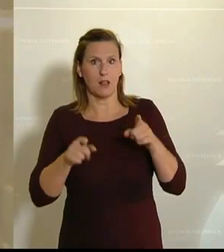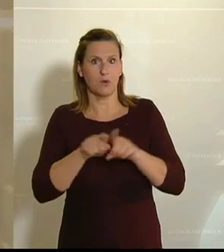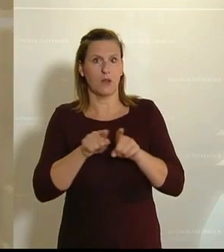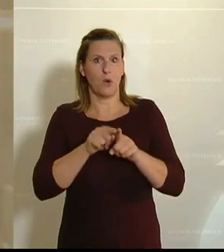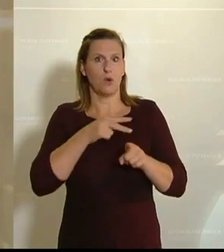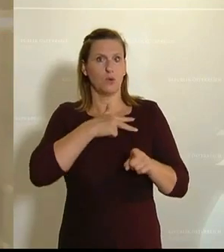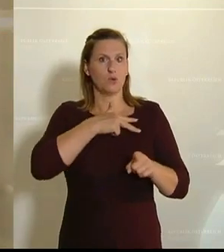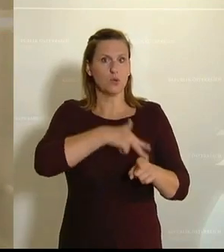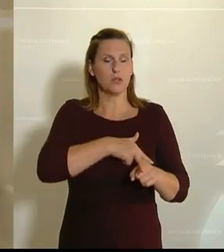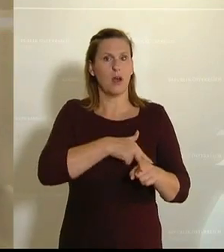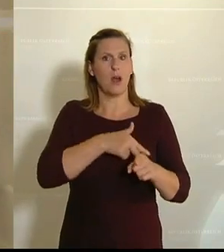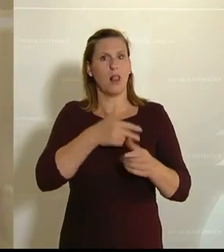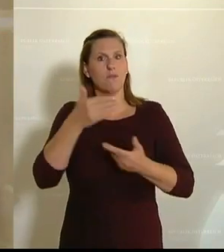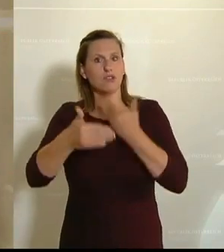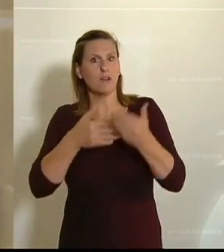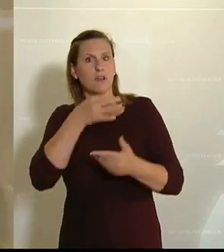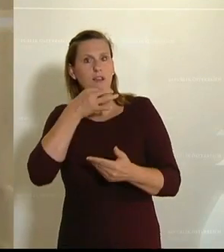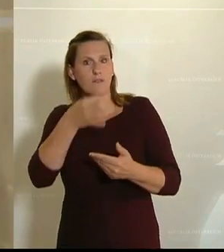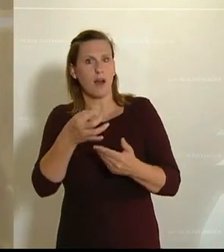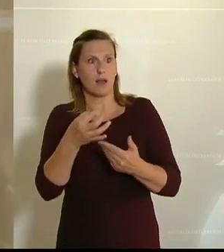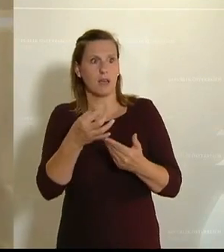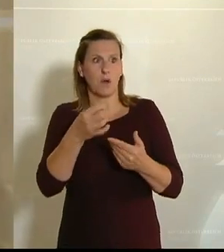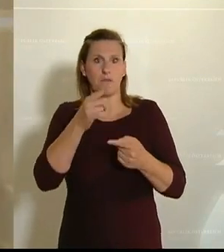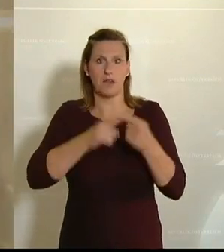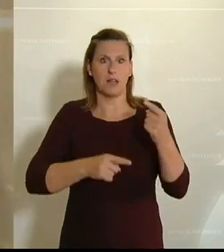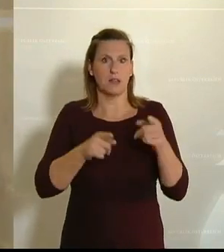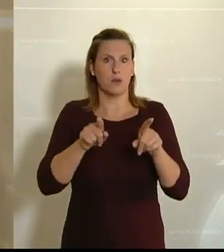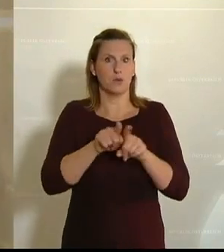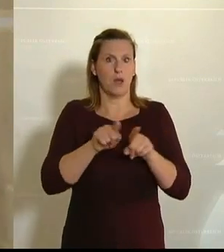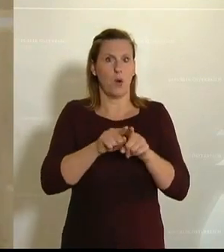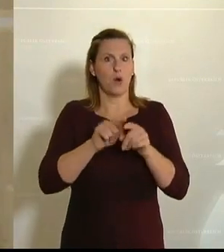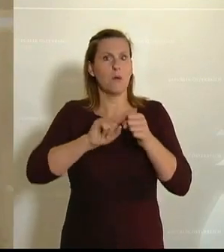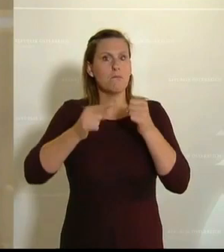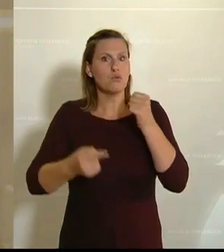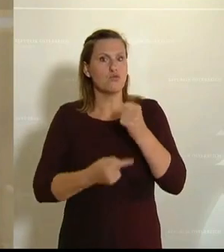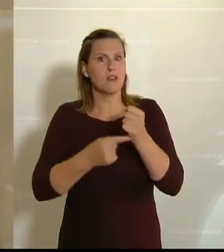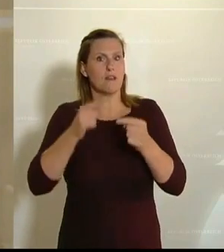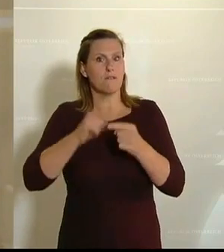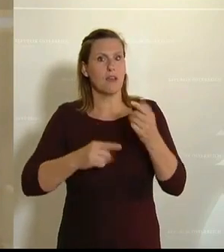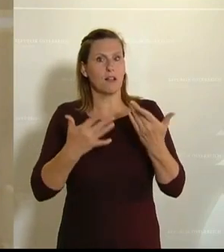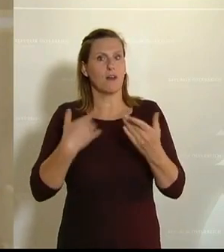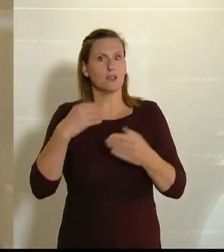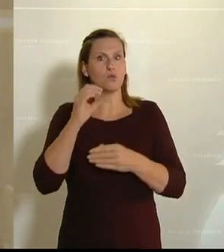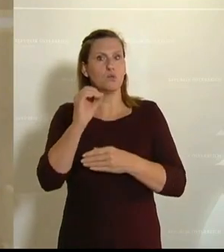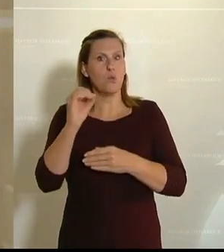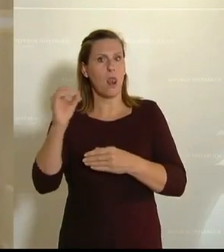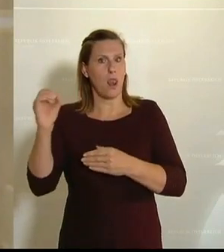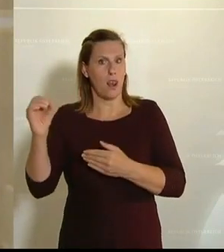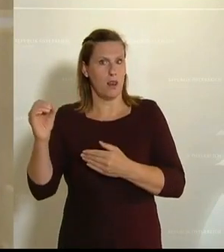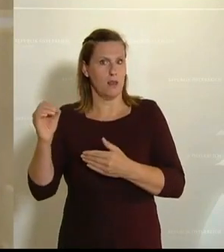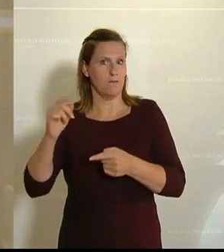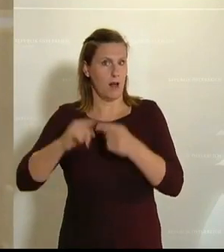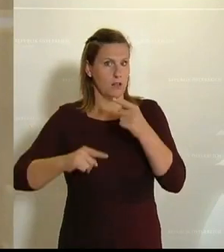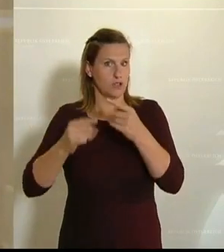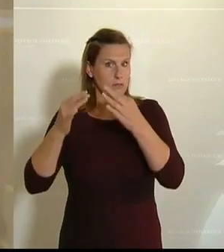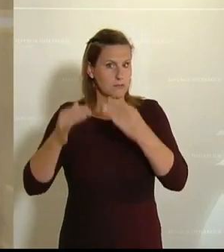Fragen. Es fehlt offenbar an Nullen im Budget, wie wir seit gestern Abend wissen. Es fehlt an